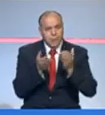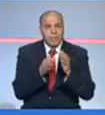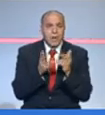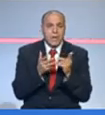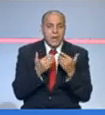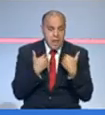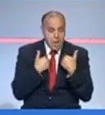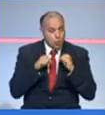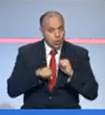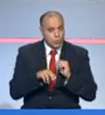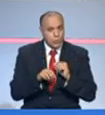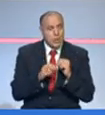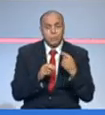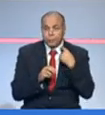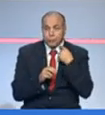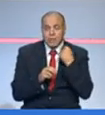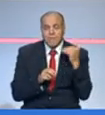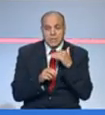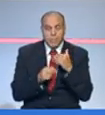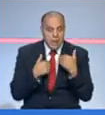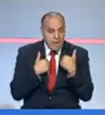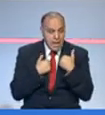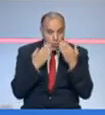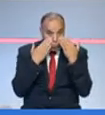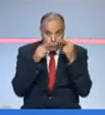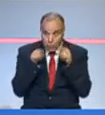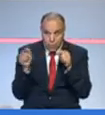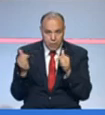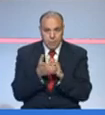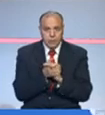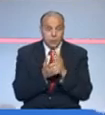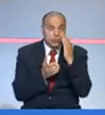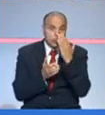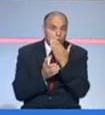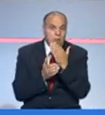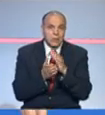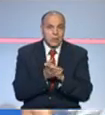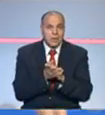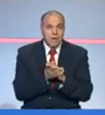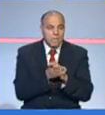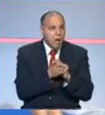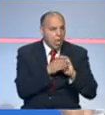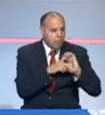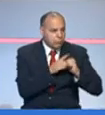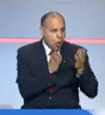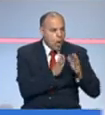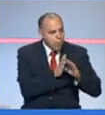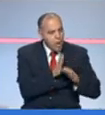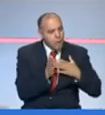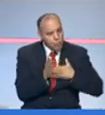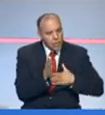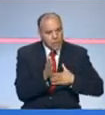وإلا بدينا زادة باش نخسروه في سافيسر أنا اللي قاعد نشوف فيه اللي قاعد نشوف فيه منشيرة ضغط انقصت على المستشفيات